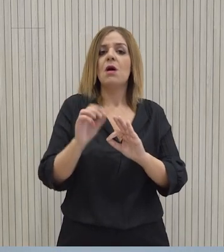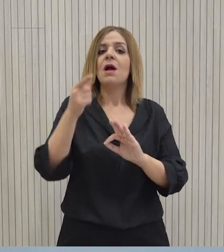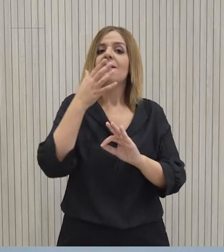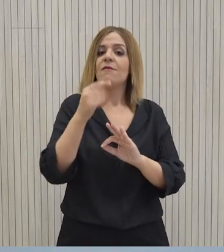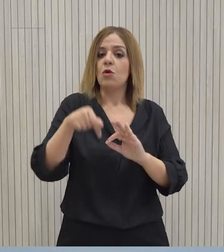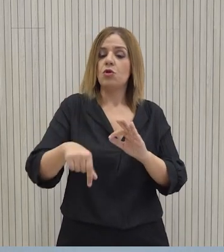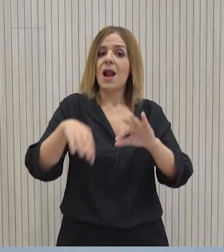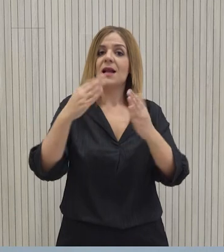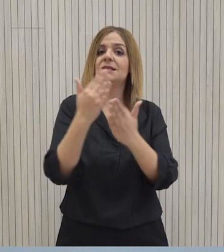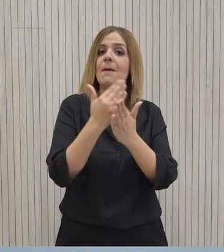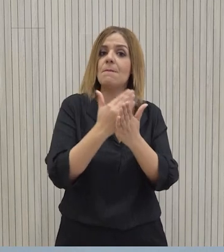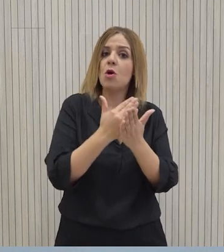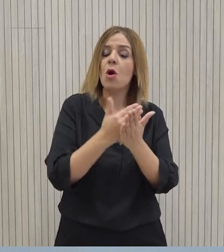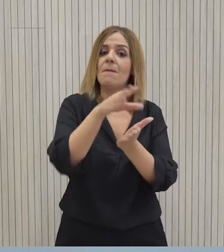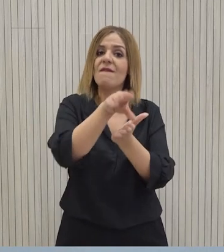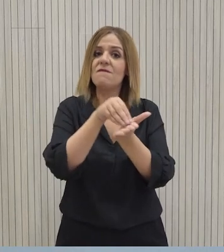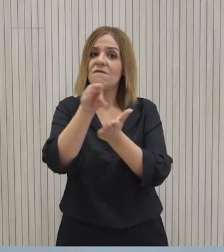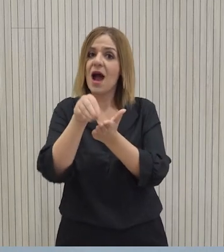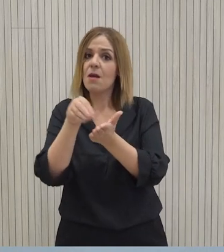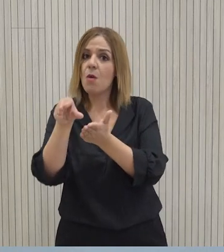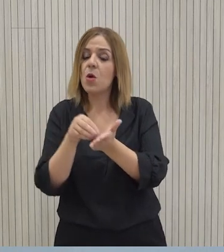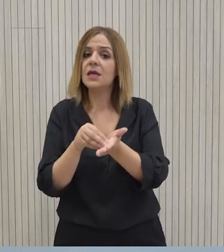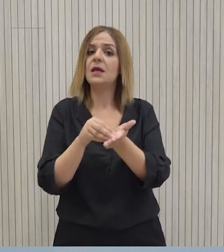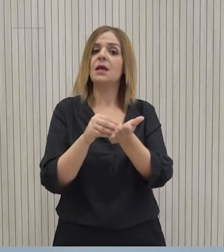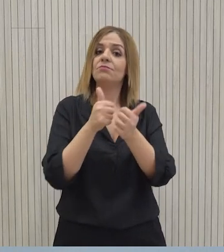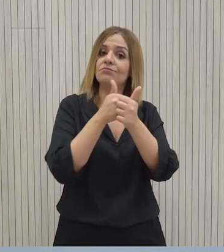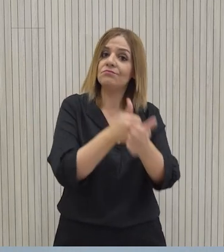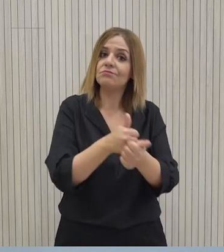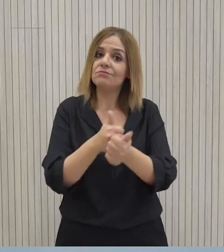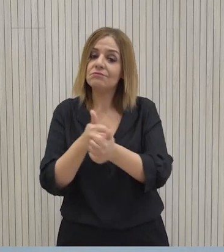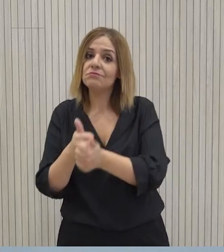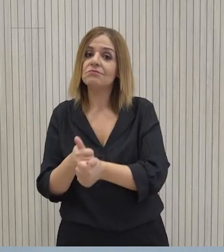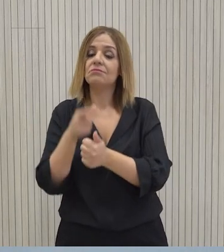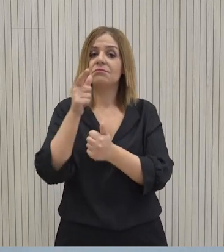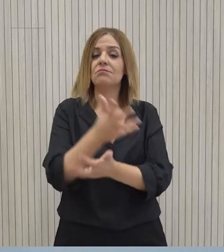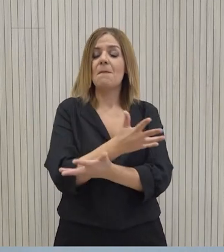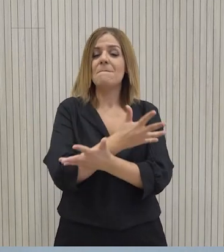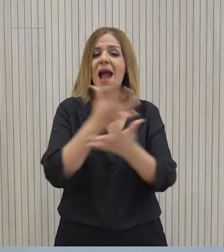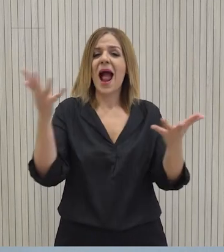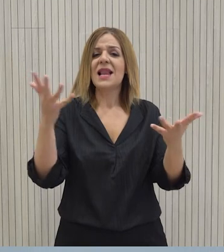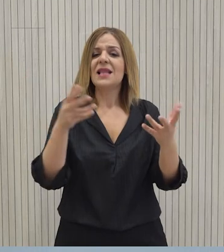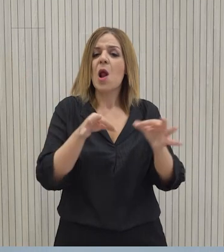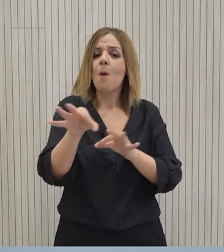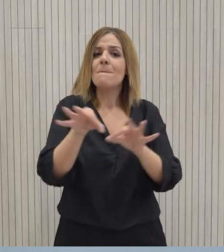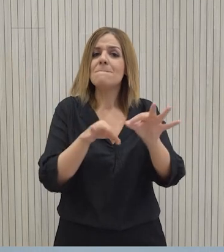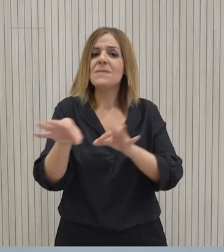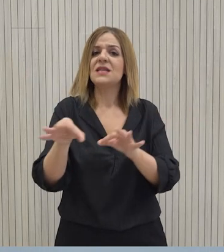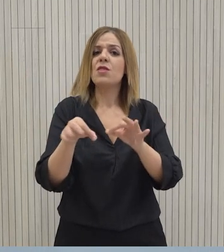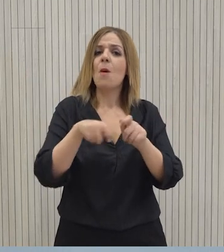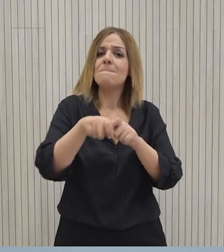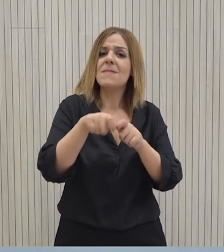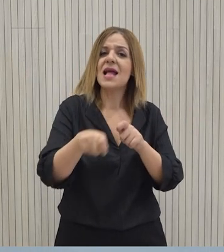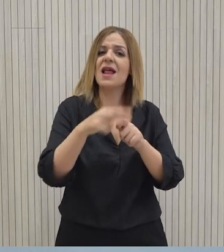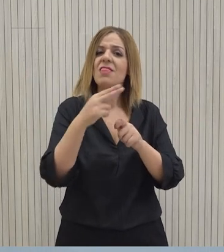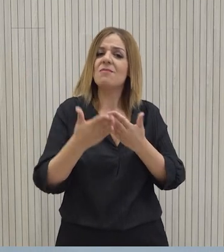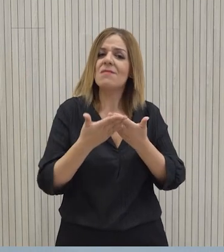επαρχίες να εφαρμόζονται, να τέθονται σε εφαρμογή είναι η μεγαλύτερη στεγαστική πολιτική σε έκταση, σε ένταση αλλά και